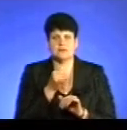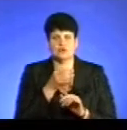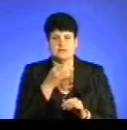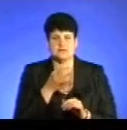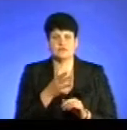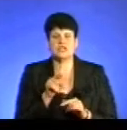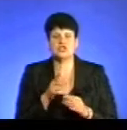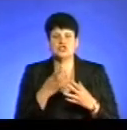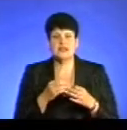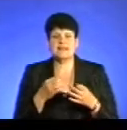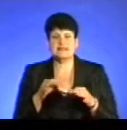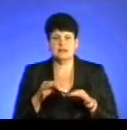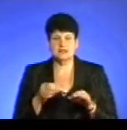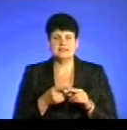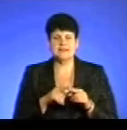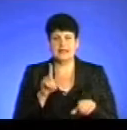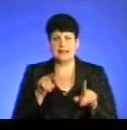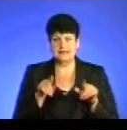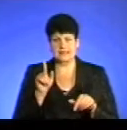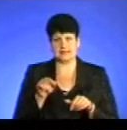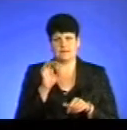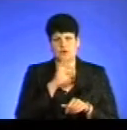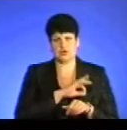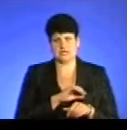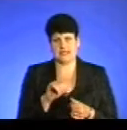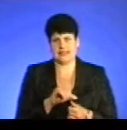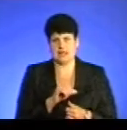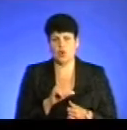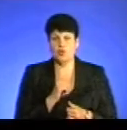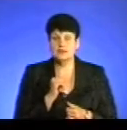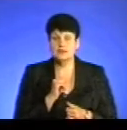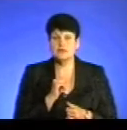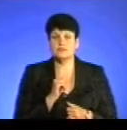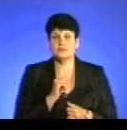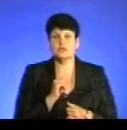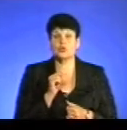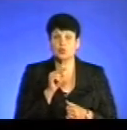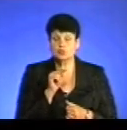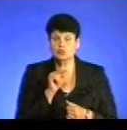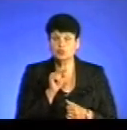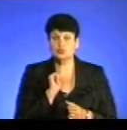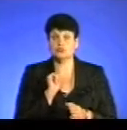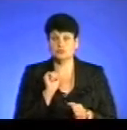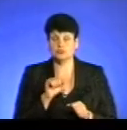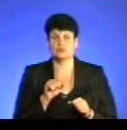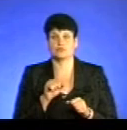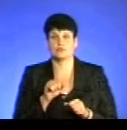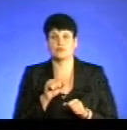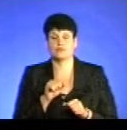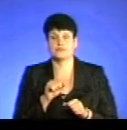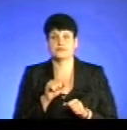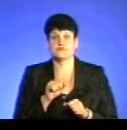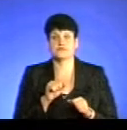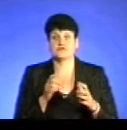незалежні, тому що це є епізодичне вживання наркотиків. І тому тут якраз повинна